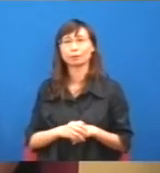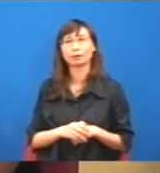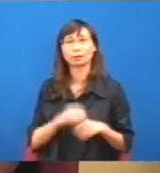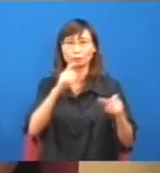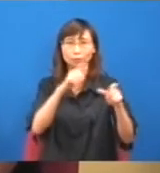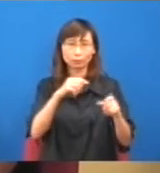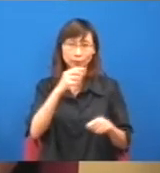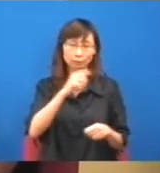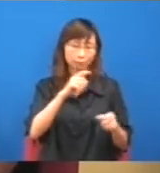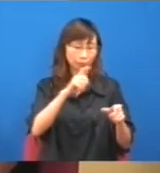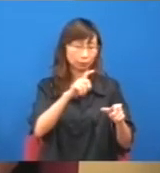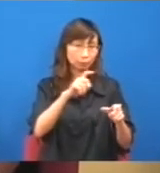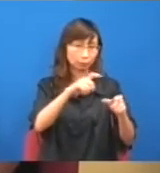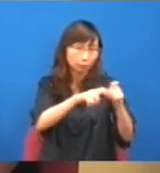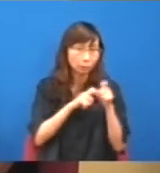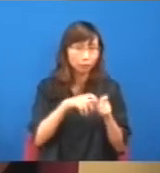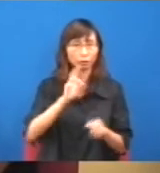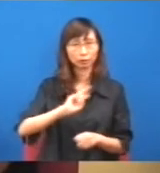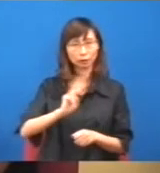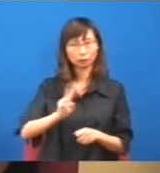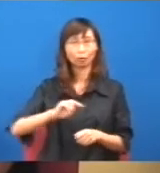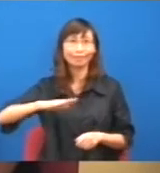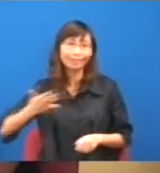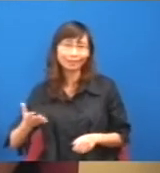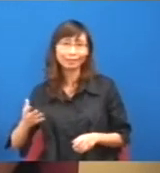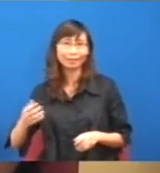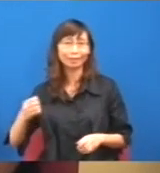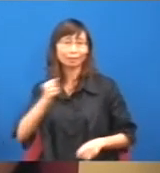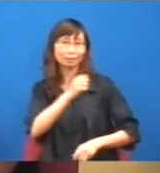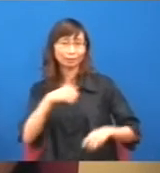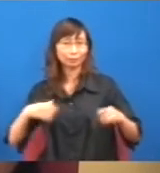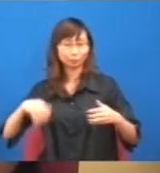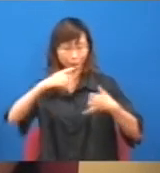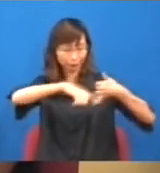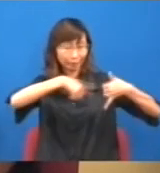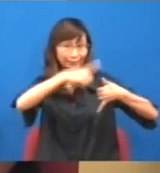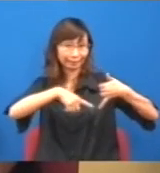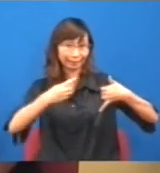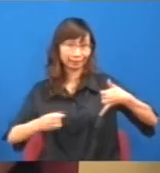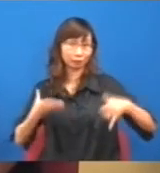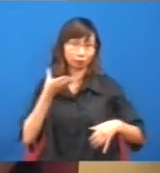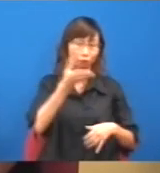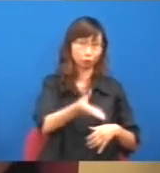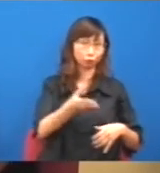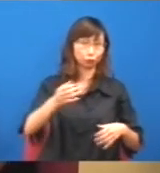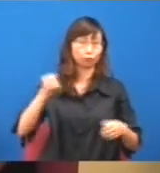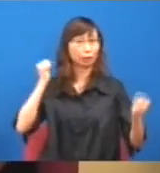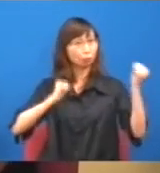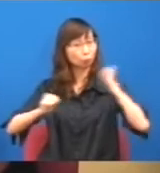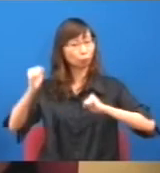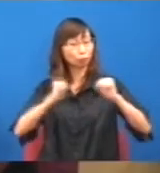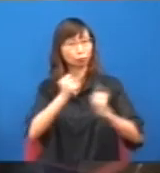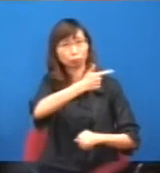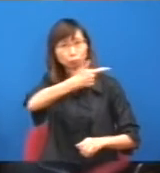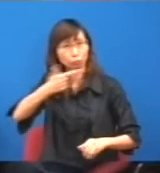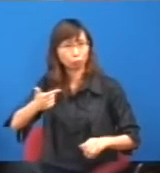可能是體力勞動的付出不同程度,所以你最低工資,是